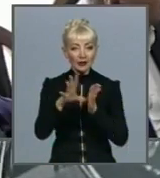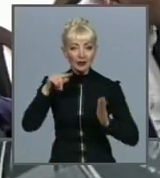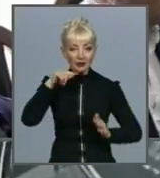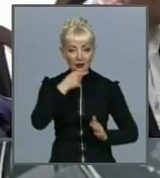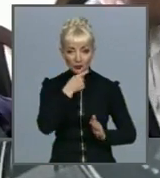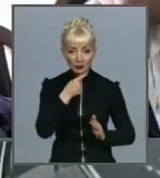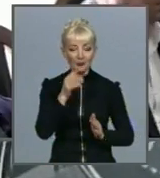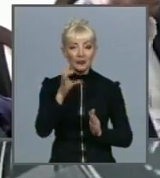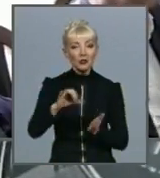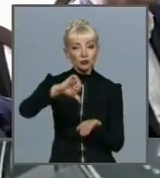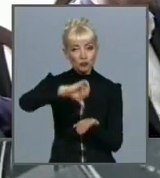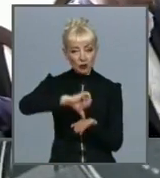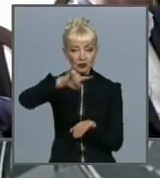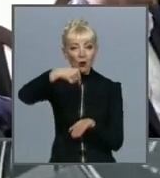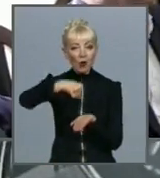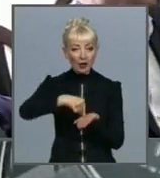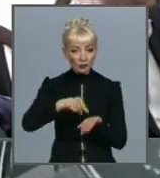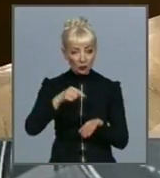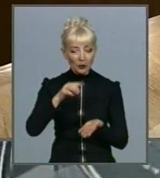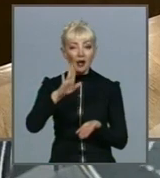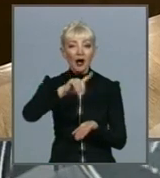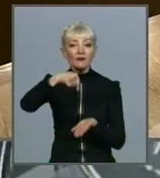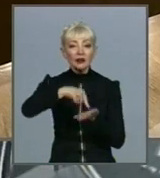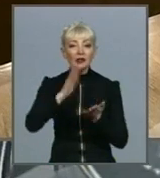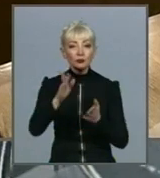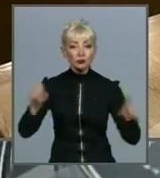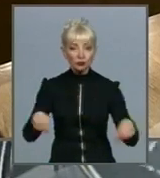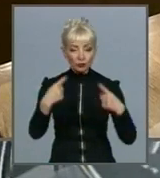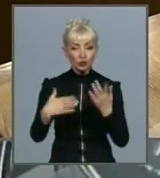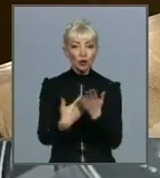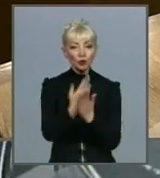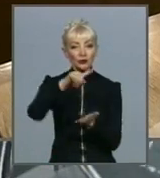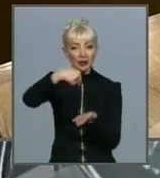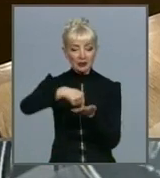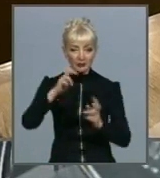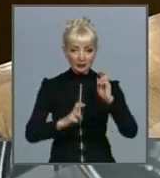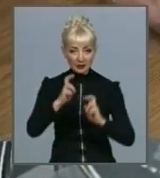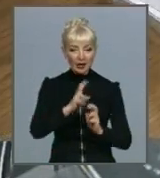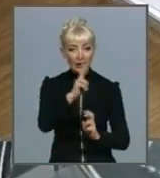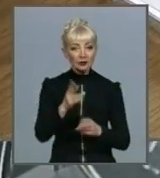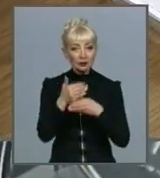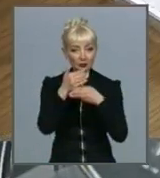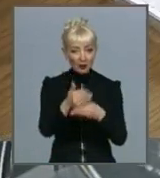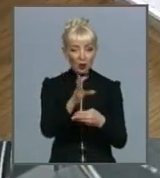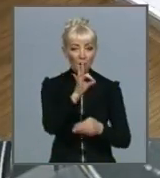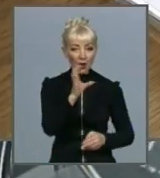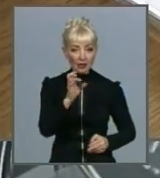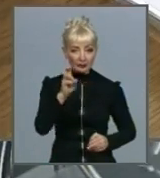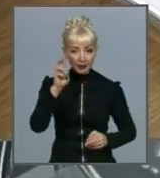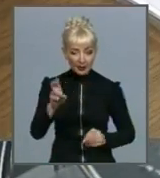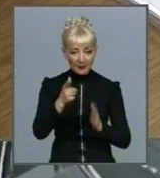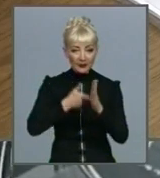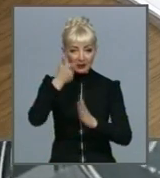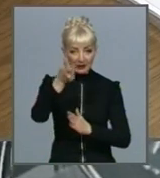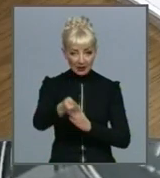муніципалітетів. У містах створюватимуть нові комунальні підприємства, які допомагатимуть ОСББ подавати заявки до фонду і